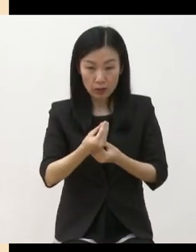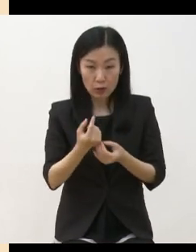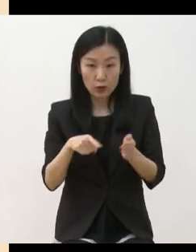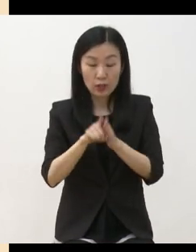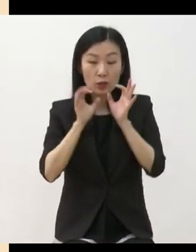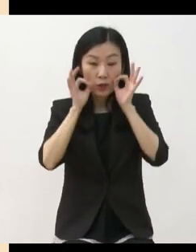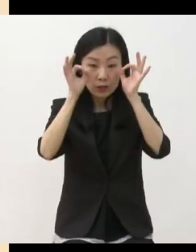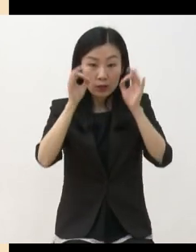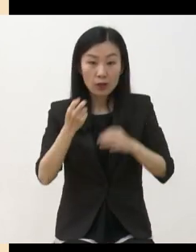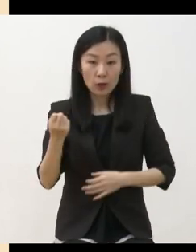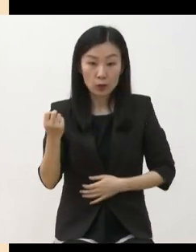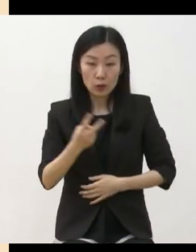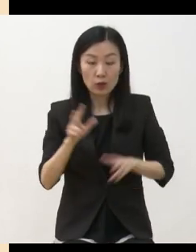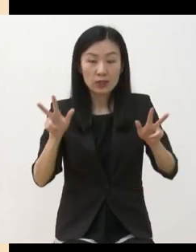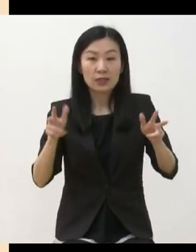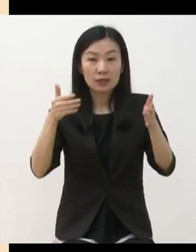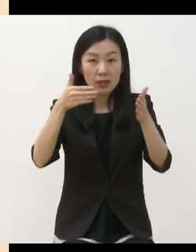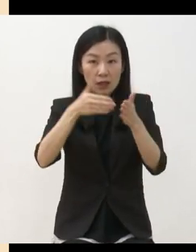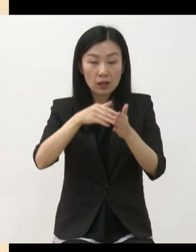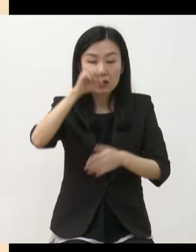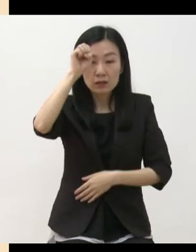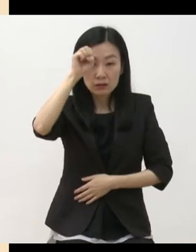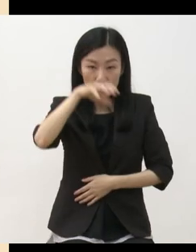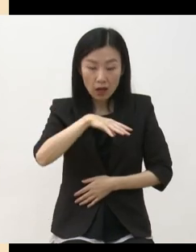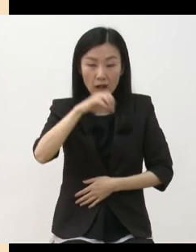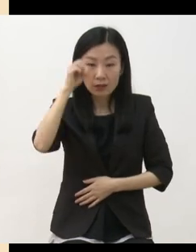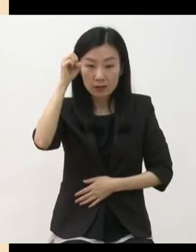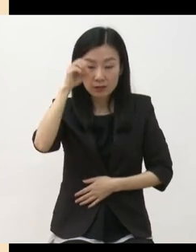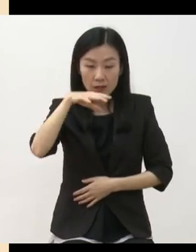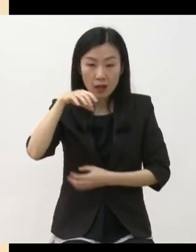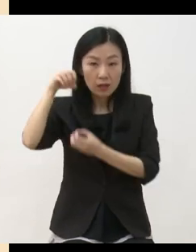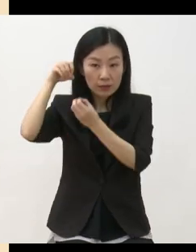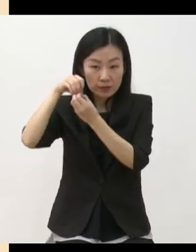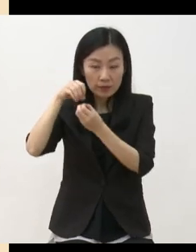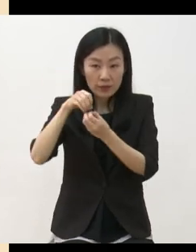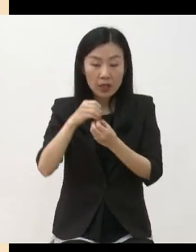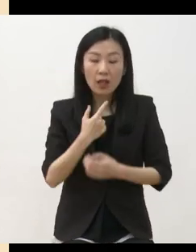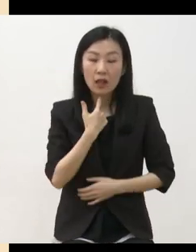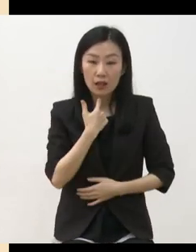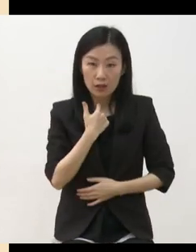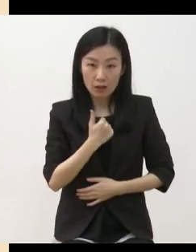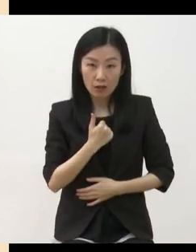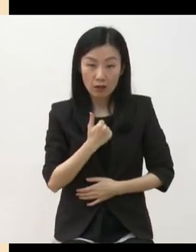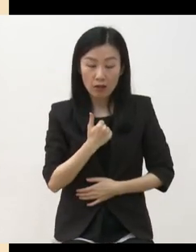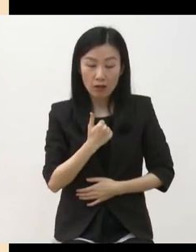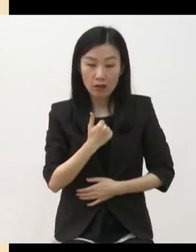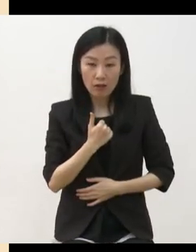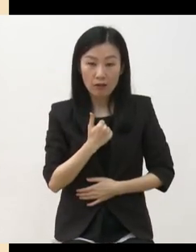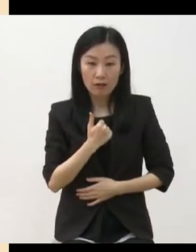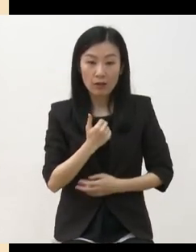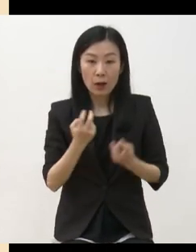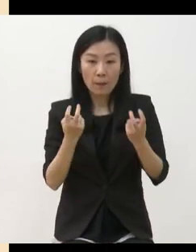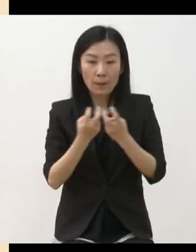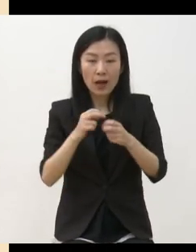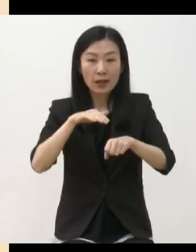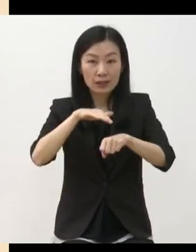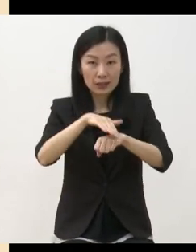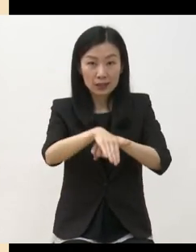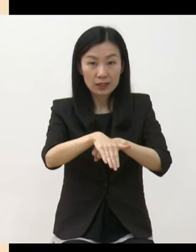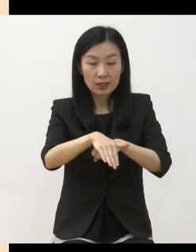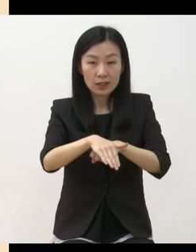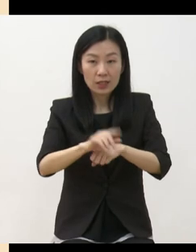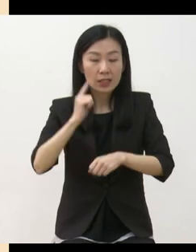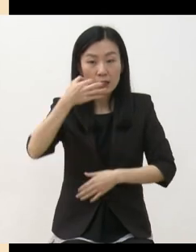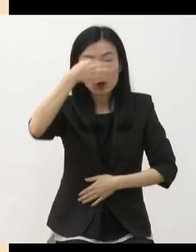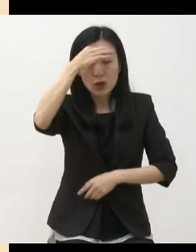관행적으로 이루어졌던 예술계의 관행을 예술가의 권리와 공정